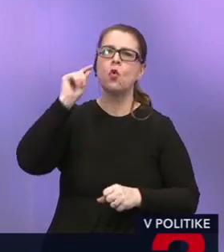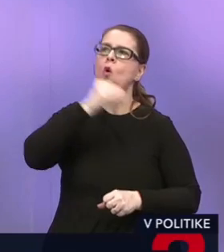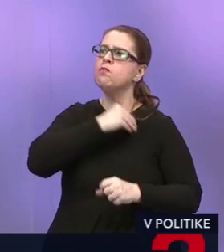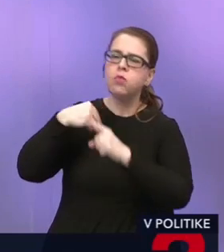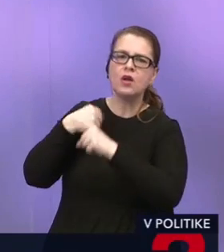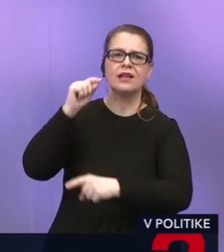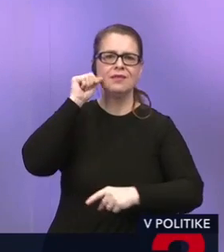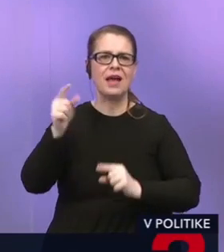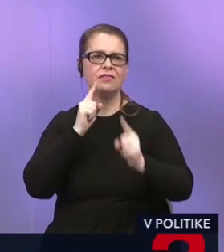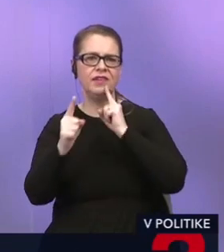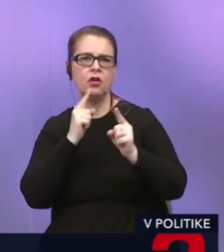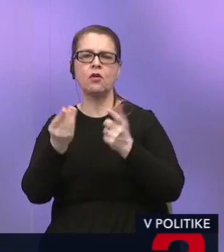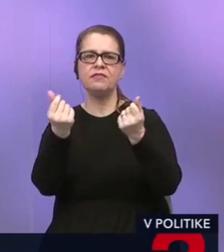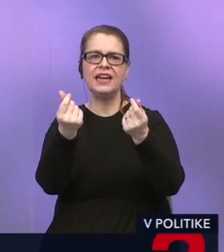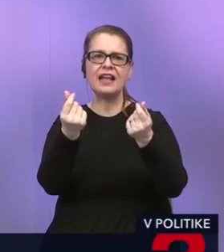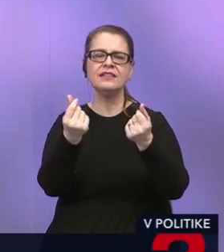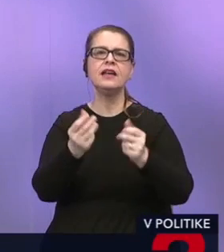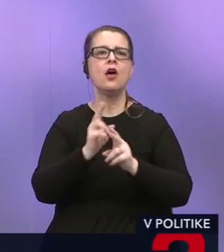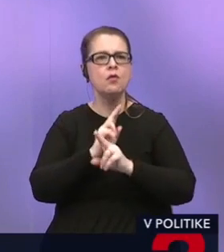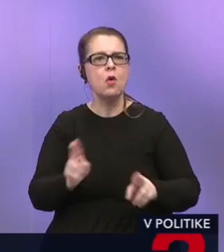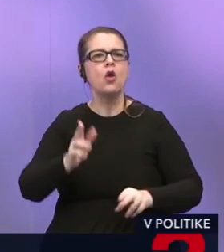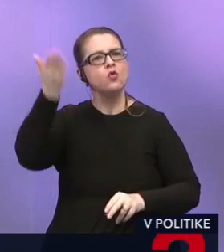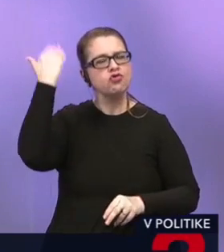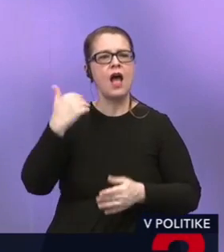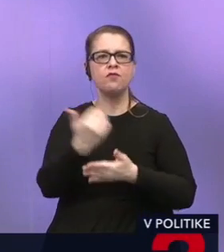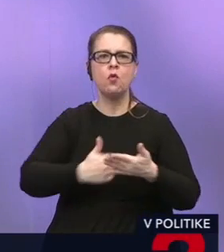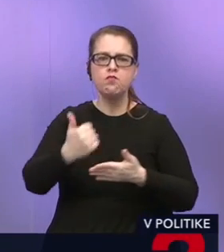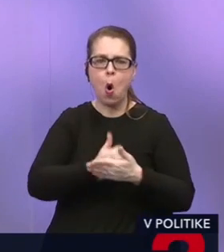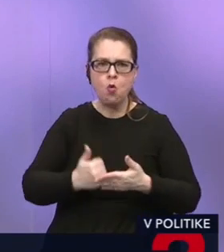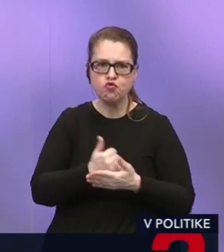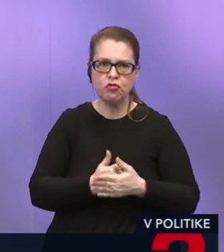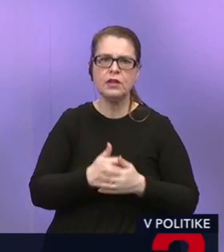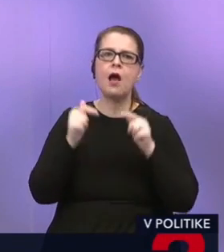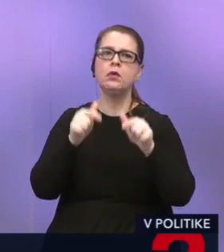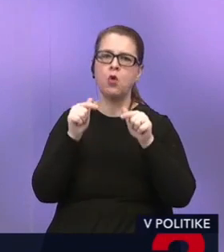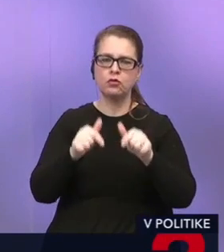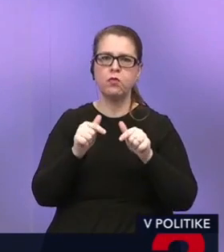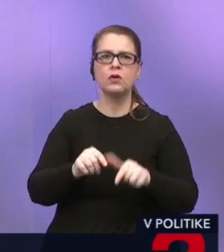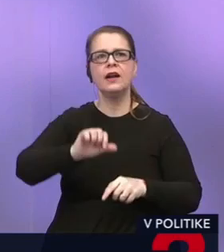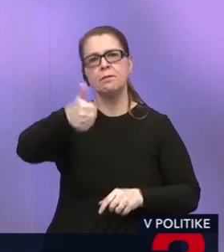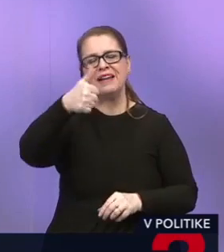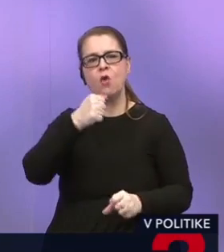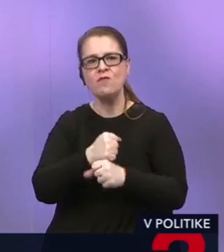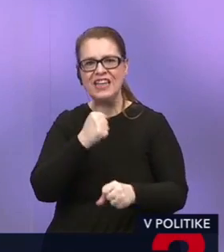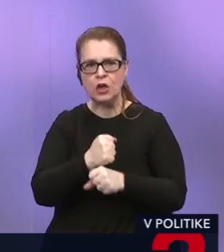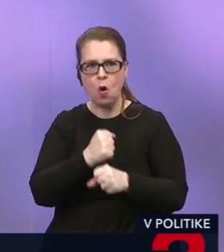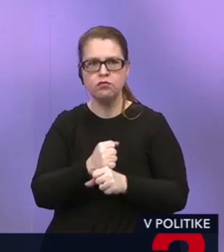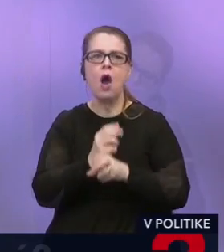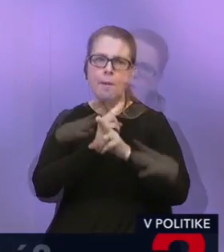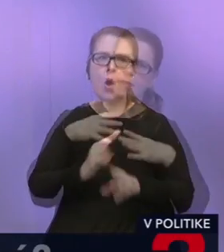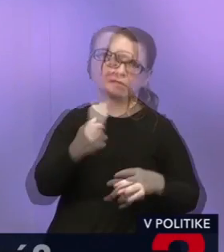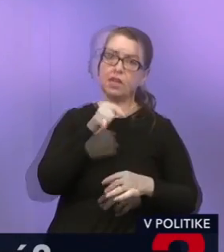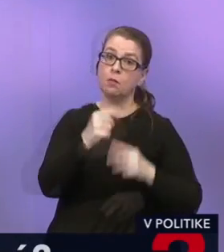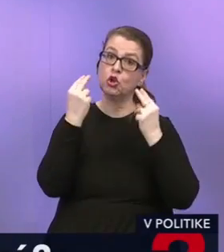všetci si vyrokovali finančné prostriedky, ktoré mohli už dávno použiť na to, aby podporili túto prvovýrobu a mohli by sme mať